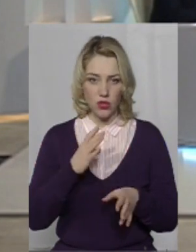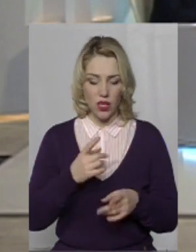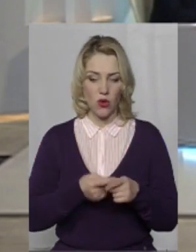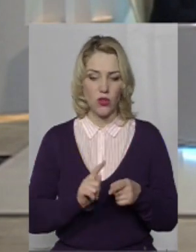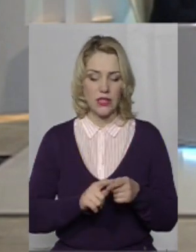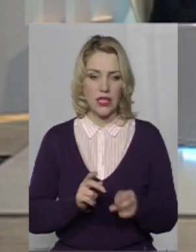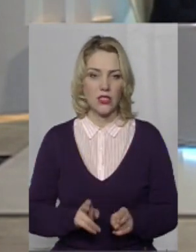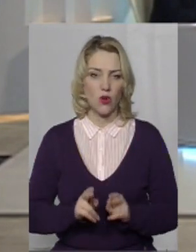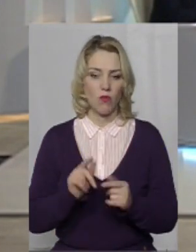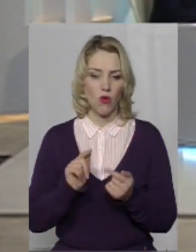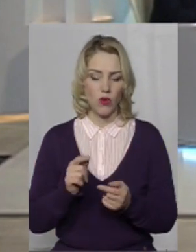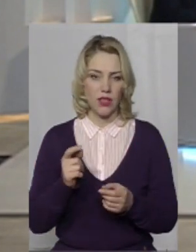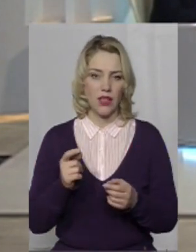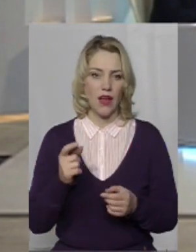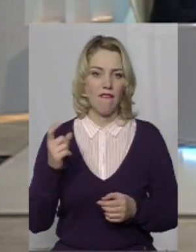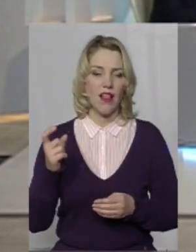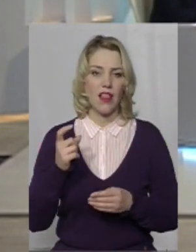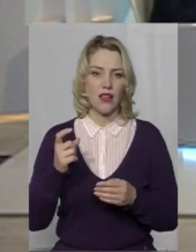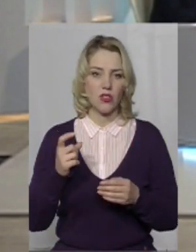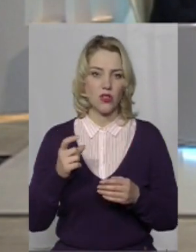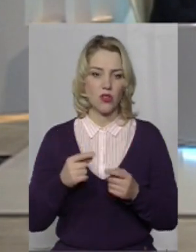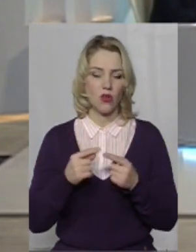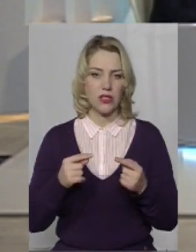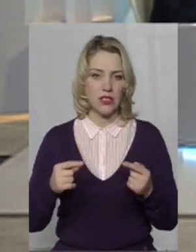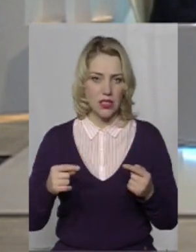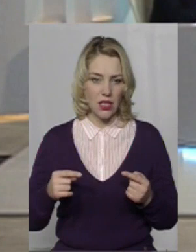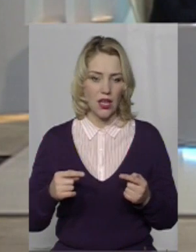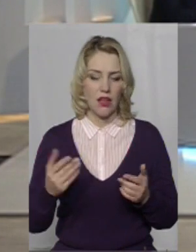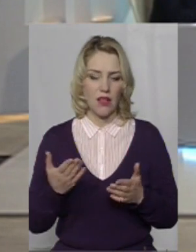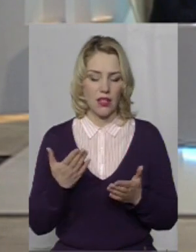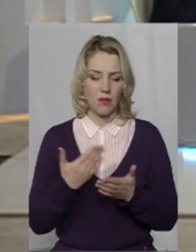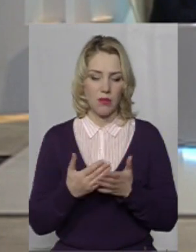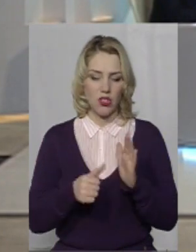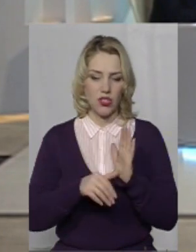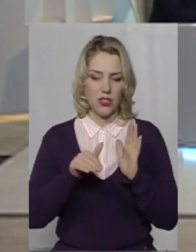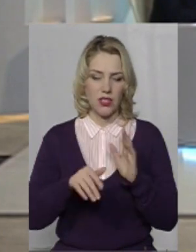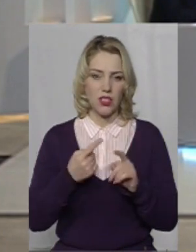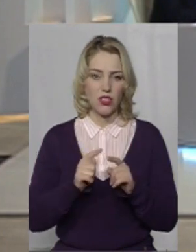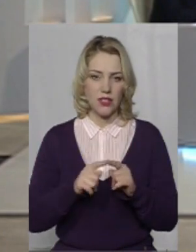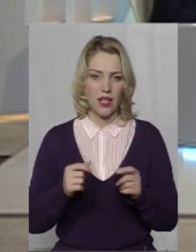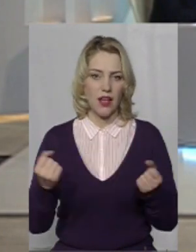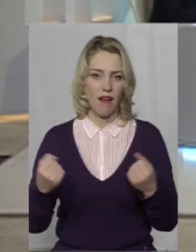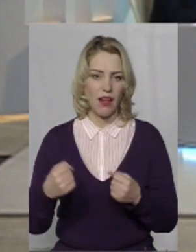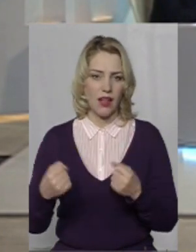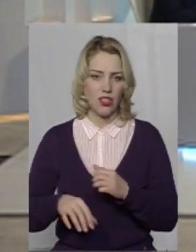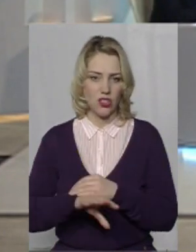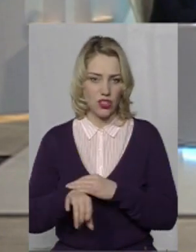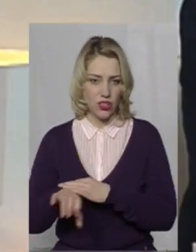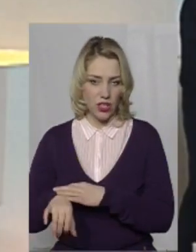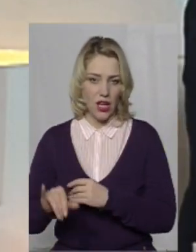проти власності, за яких приблизно близько 6 тисяч – це крадіжки, і